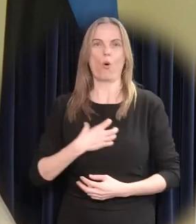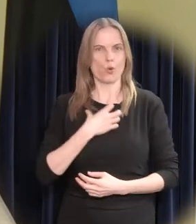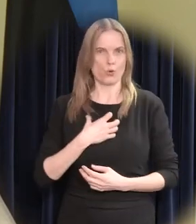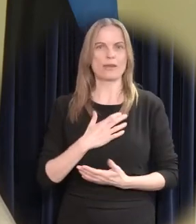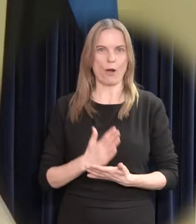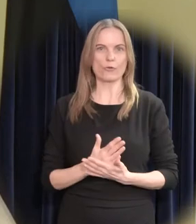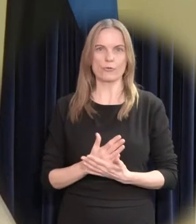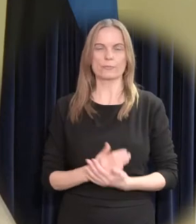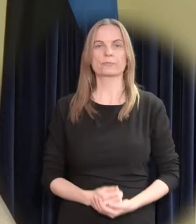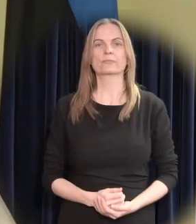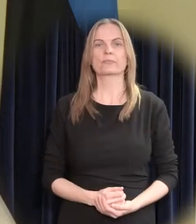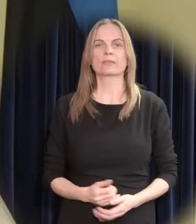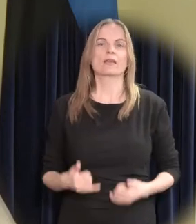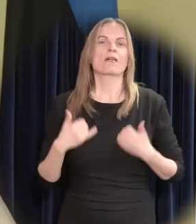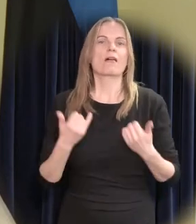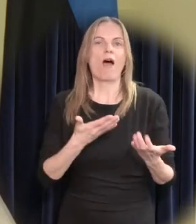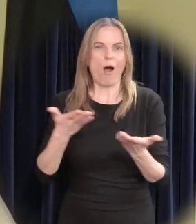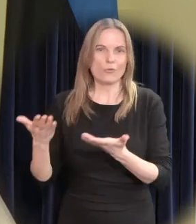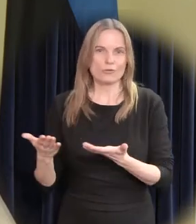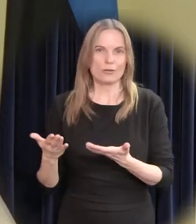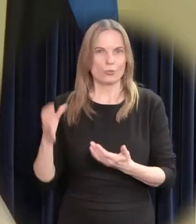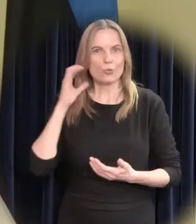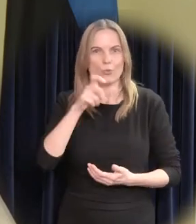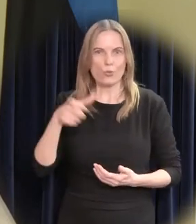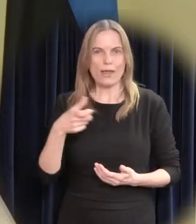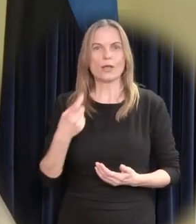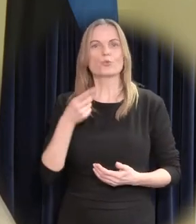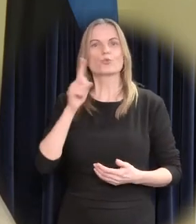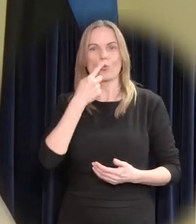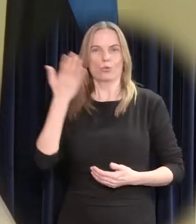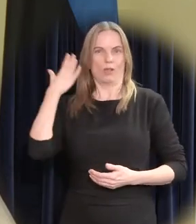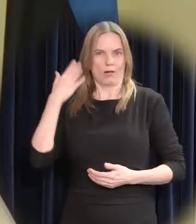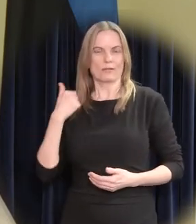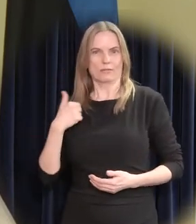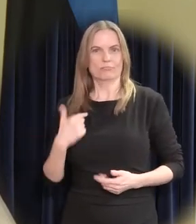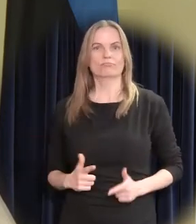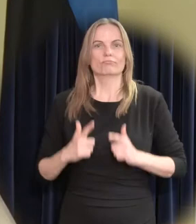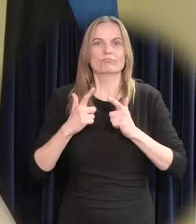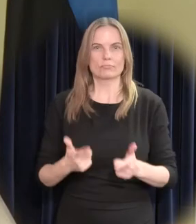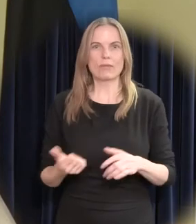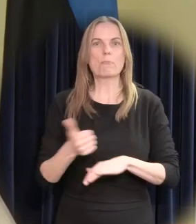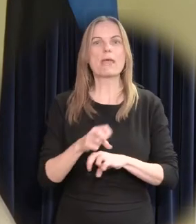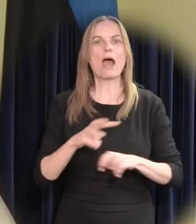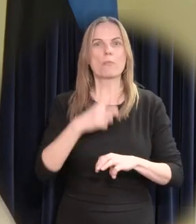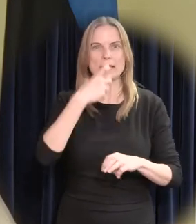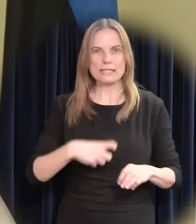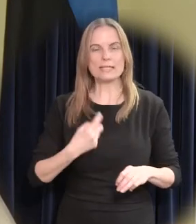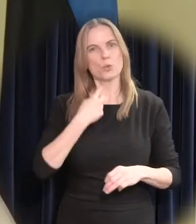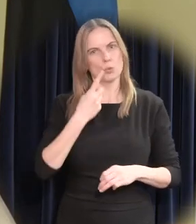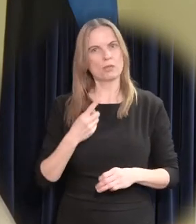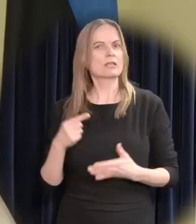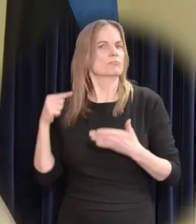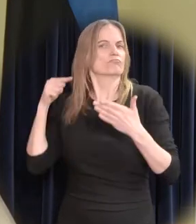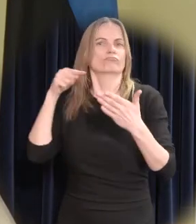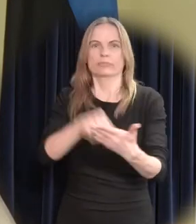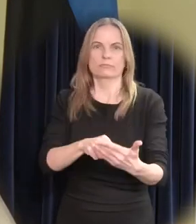kui ma kuu aega tagasi astusin peameistri ametisse, ütlesin, et selle valitsuse prioriteet on võitlus koronapandeemiaga.